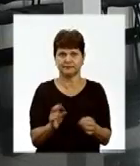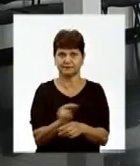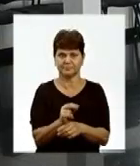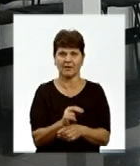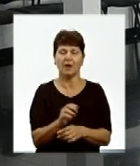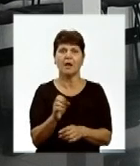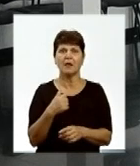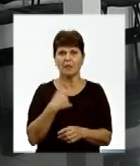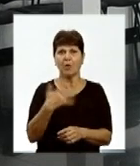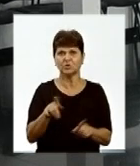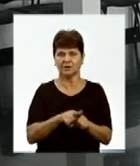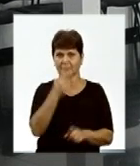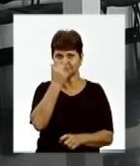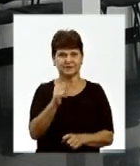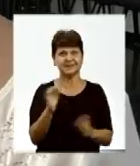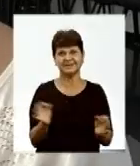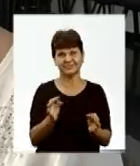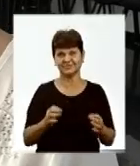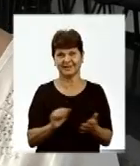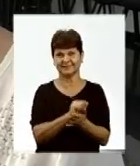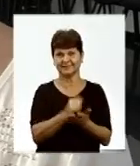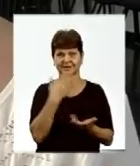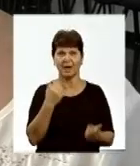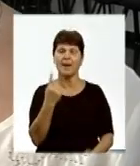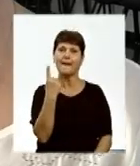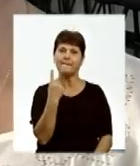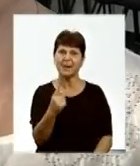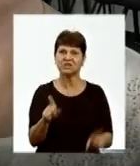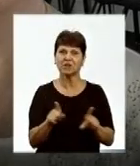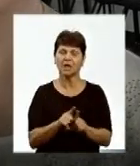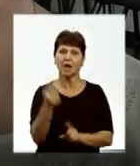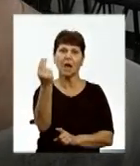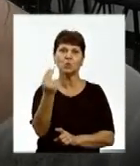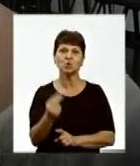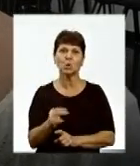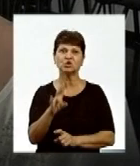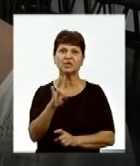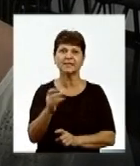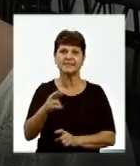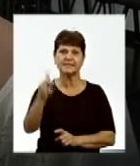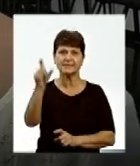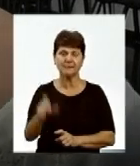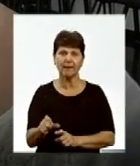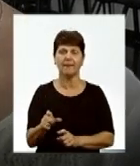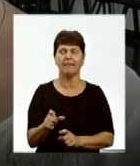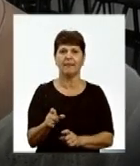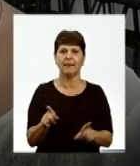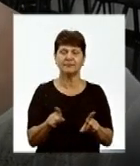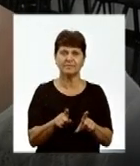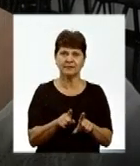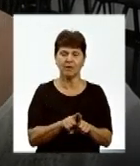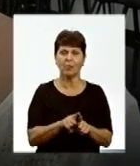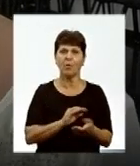але я вже так прилавчилась, то майже не стараю. Це перша така, перша художниця, яка, в принципі, якраз таку